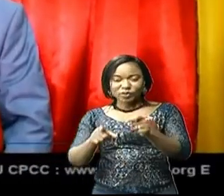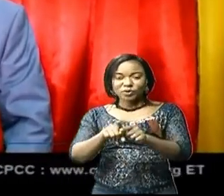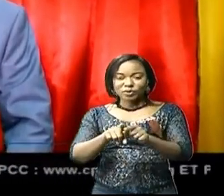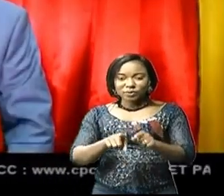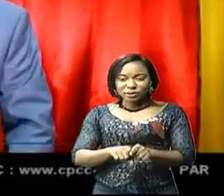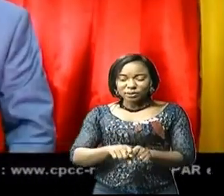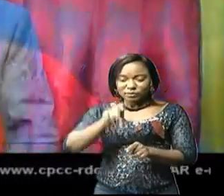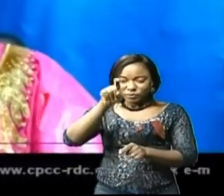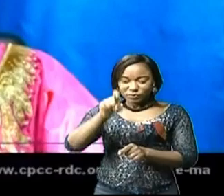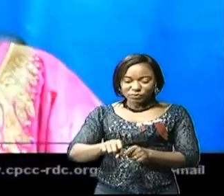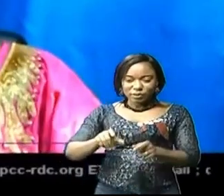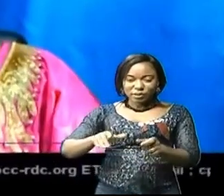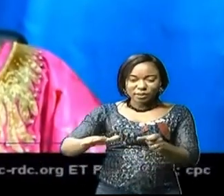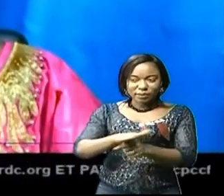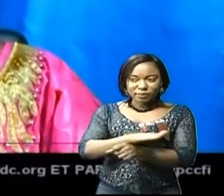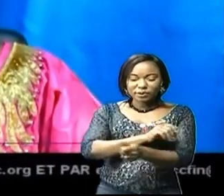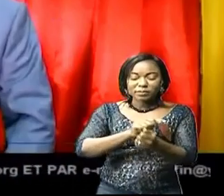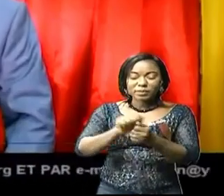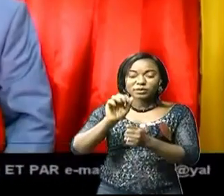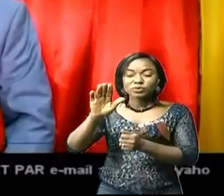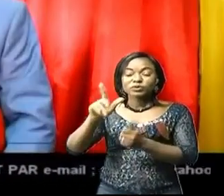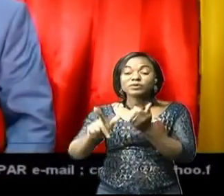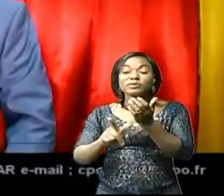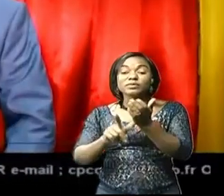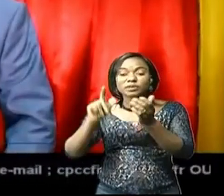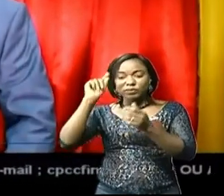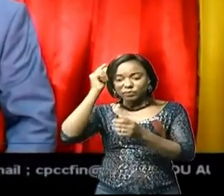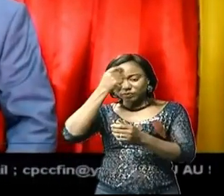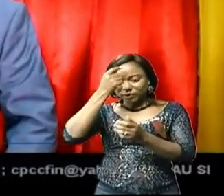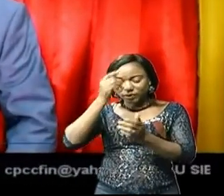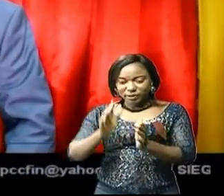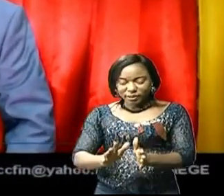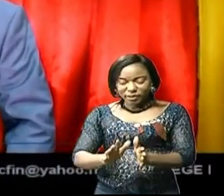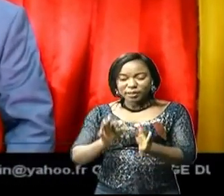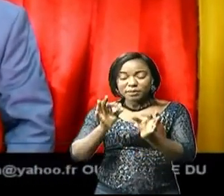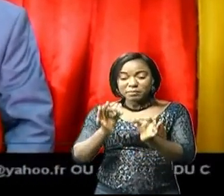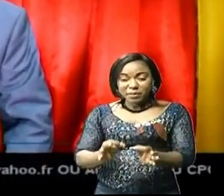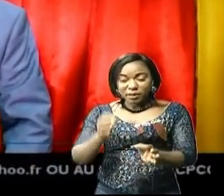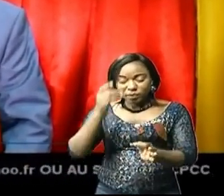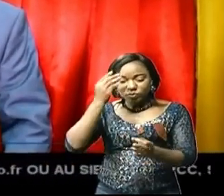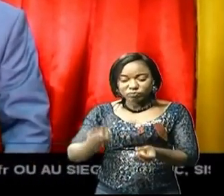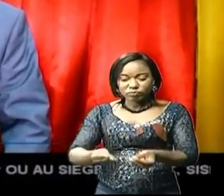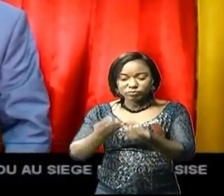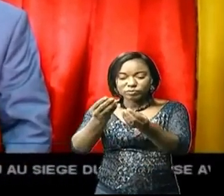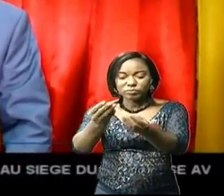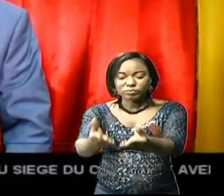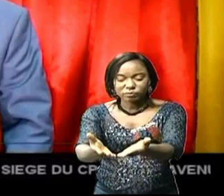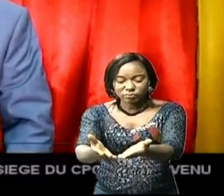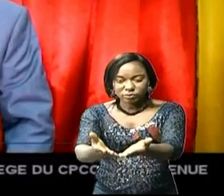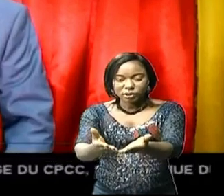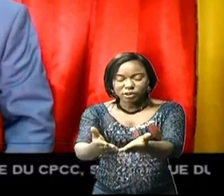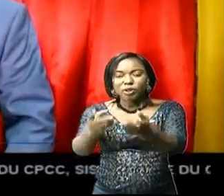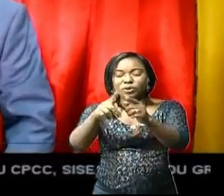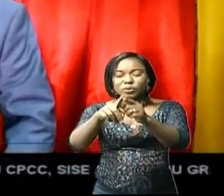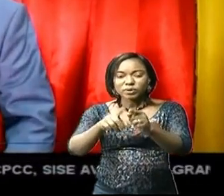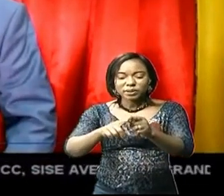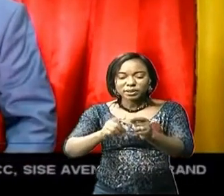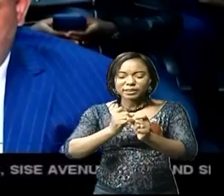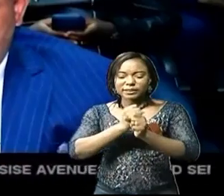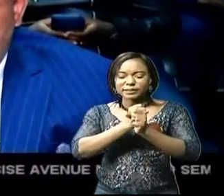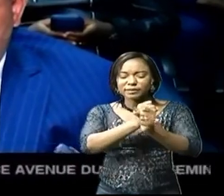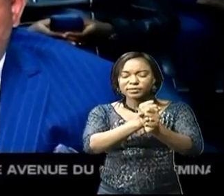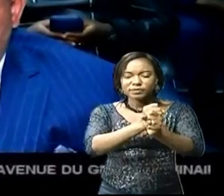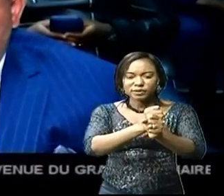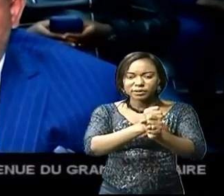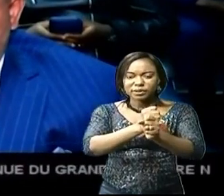est de droit remplacé par le vice-gouverneur. En ce qui concerne le dépôt et même la défense du budget,